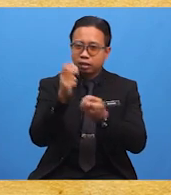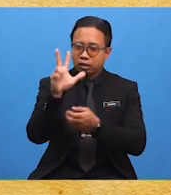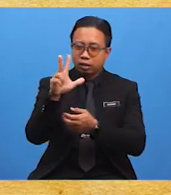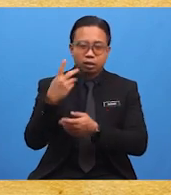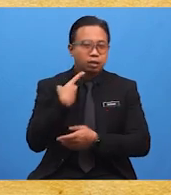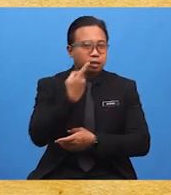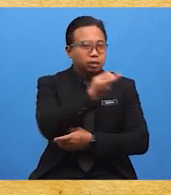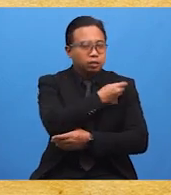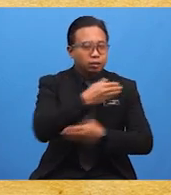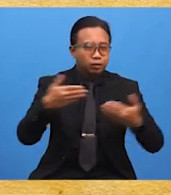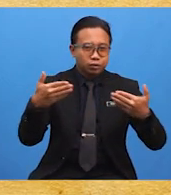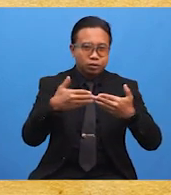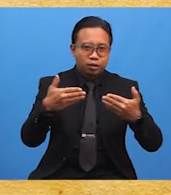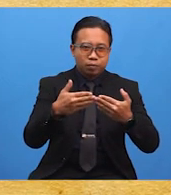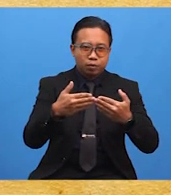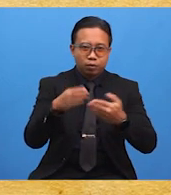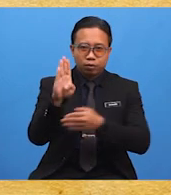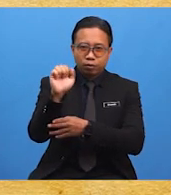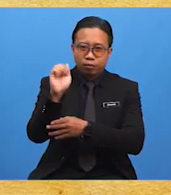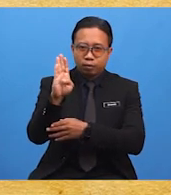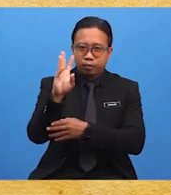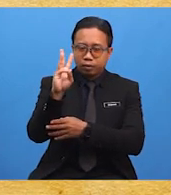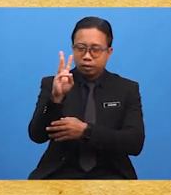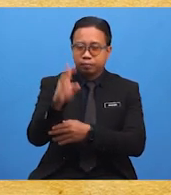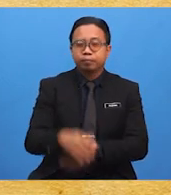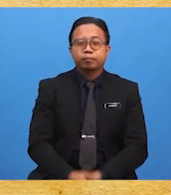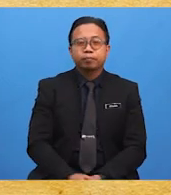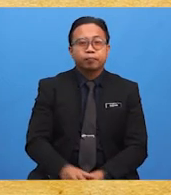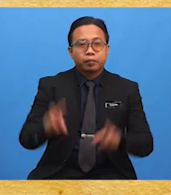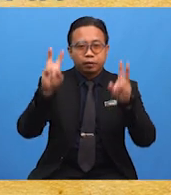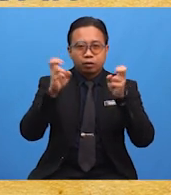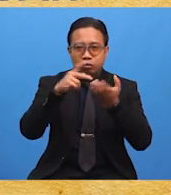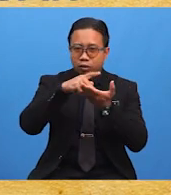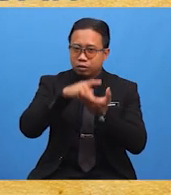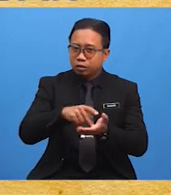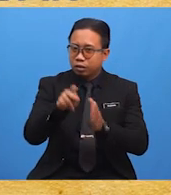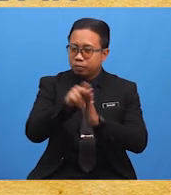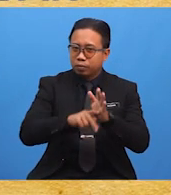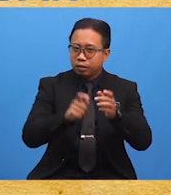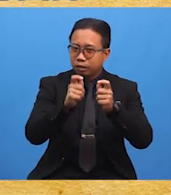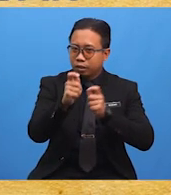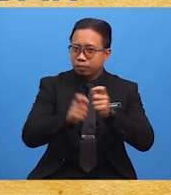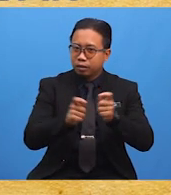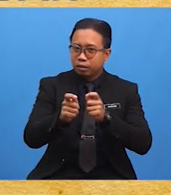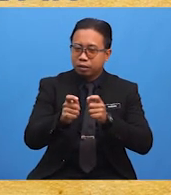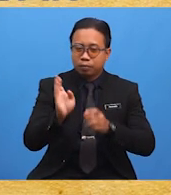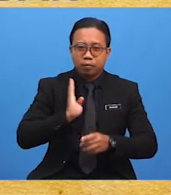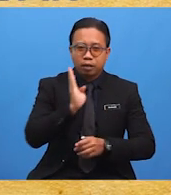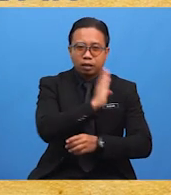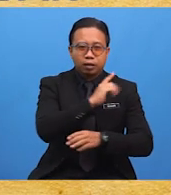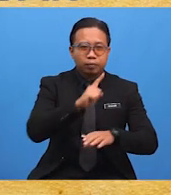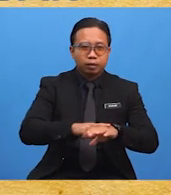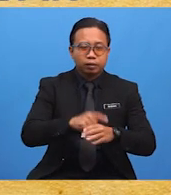akan sambung pelajaran bab 6 yang bertajuk Kesan Pentadbiran Barat Terhadap